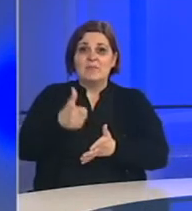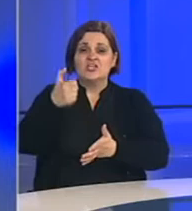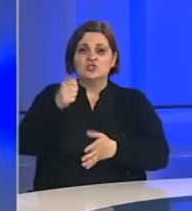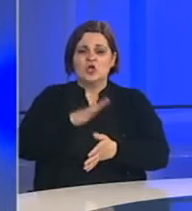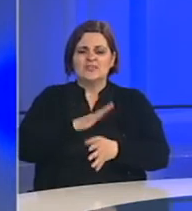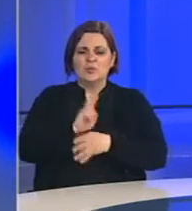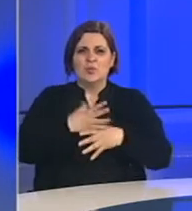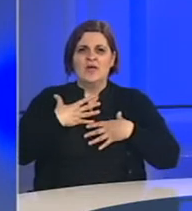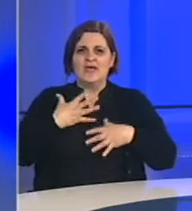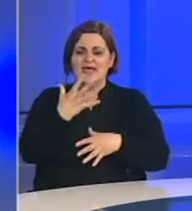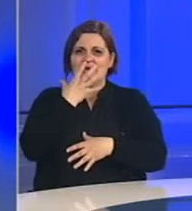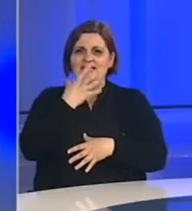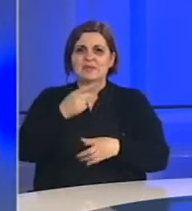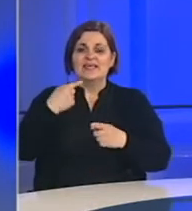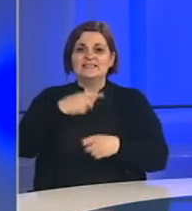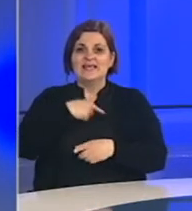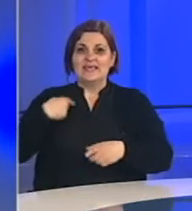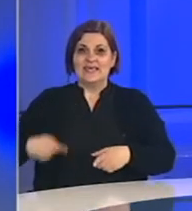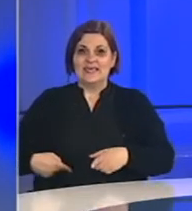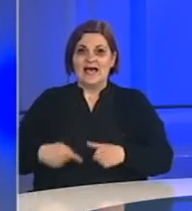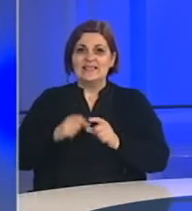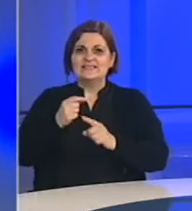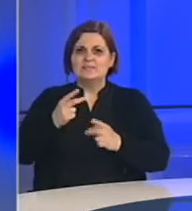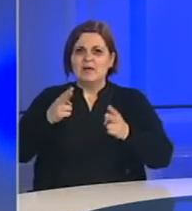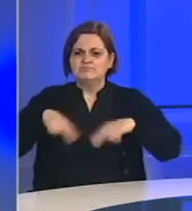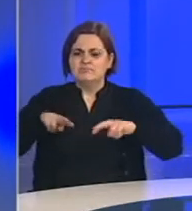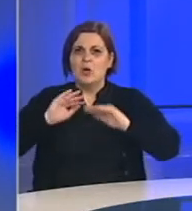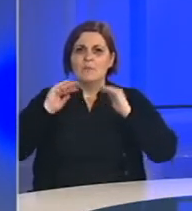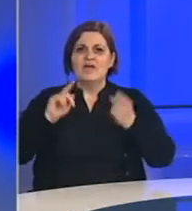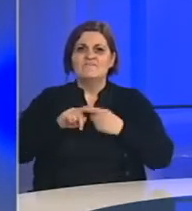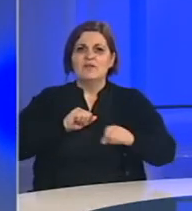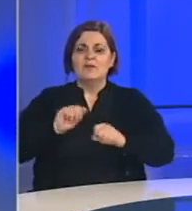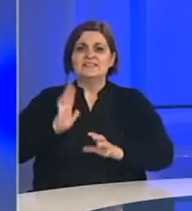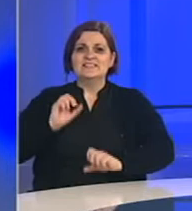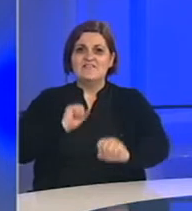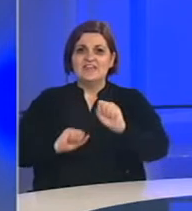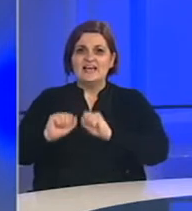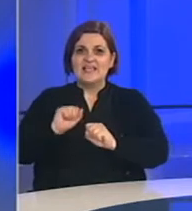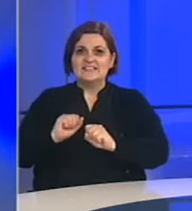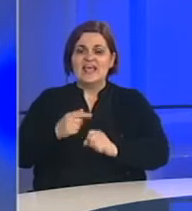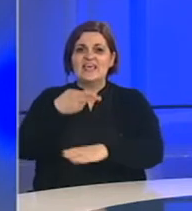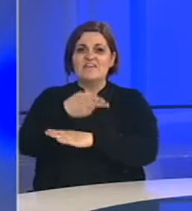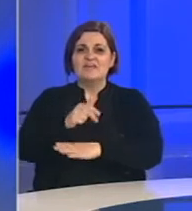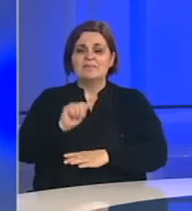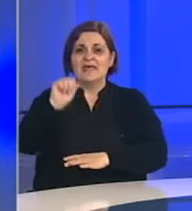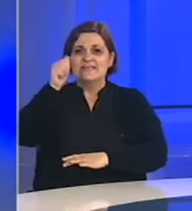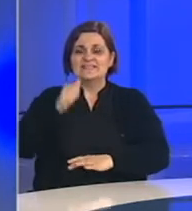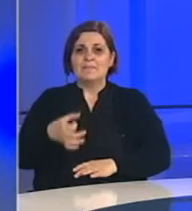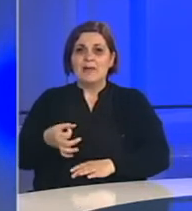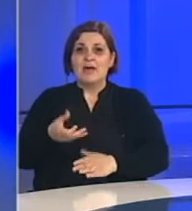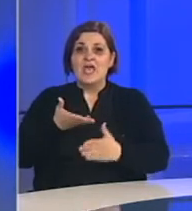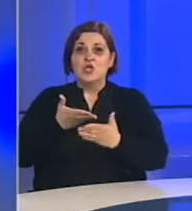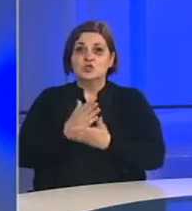nabavkom stotinu respiratore iz Kine. SIPA je pretresla prostorije Federalne uprave civilne zaštite i firme Srebrna Malina.